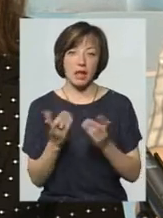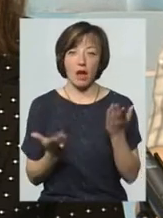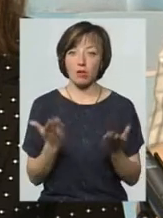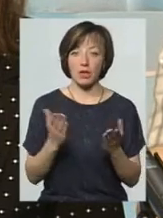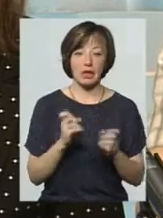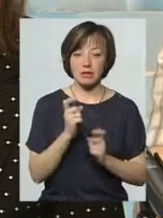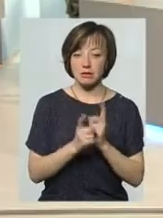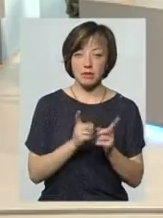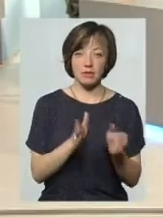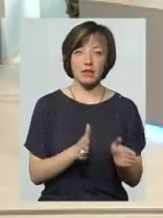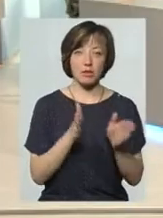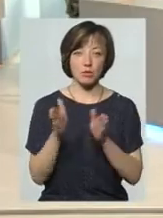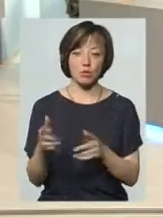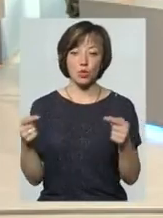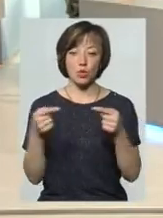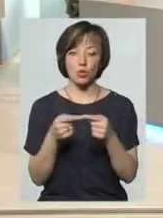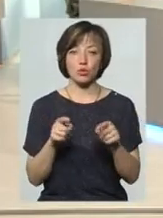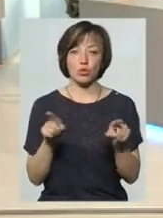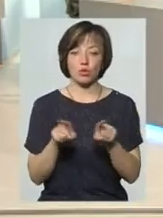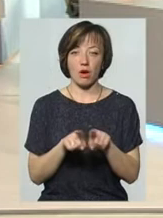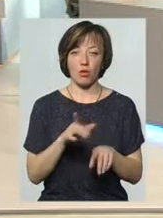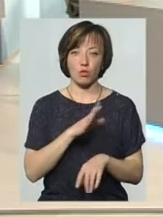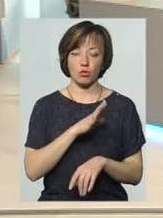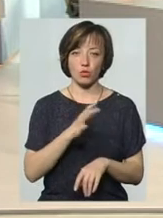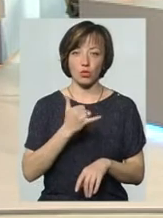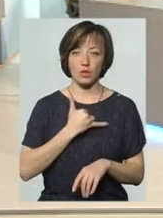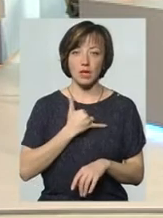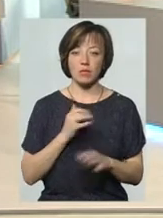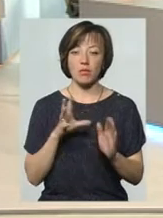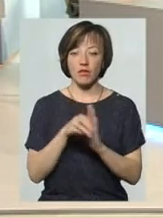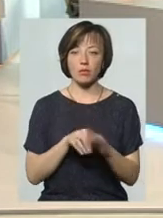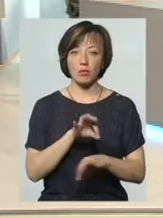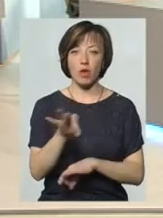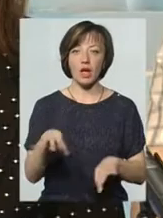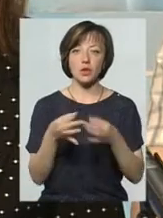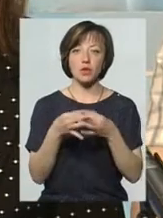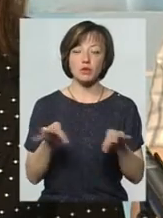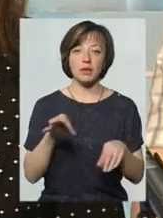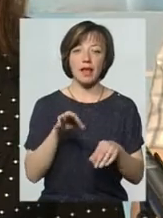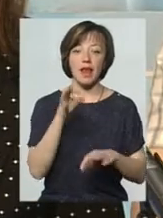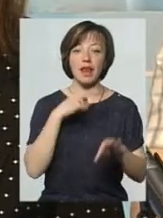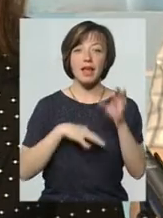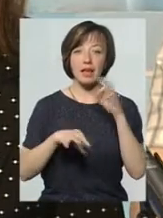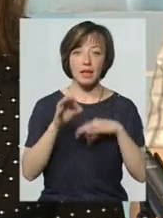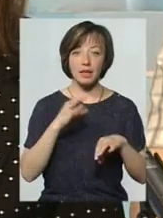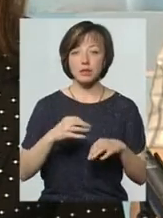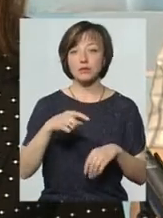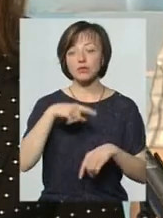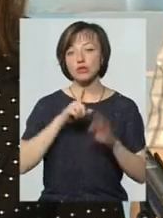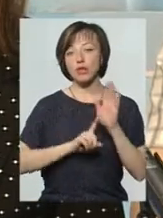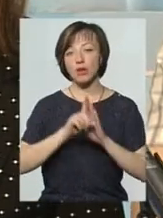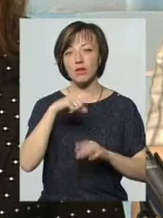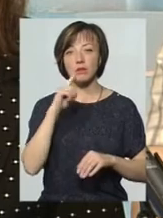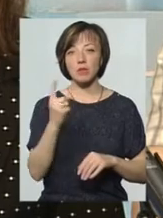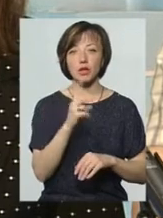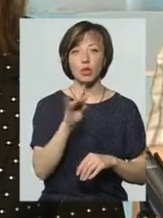відтерміновано. Точно так, наз Богом, коли впроваджувався проєкт «Доступні ліки». Спочатку нам декларували, що це буде